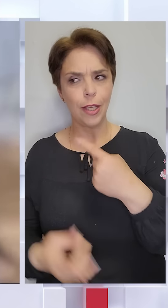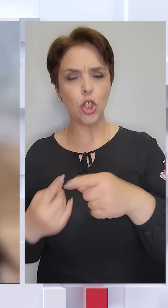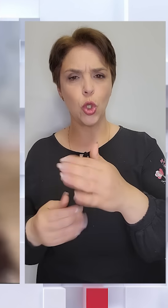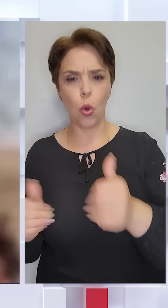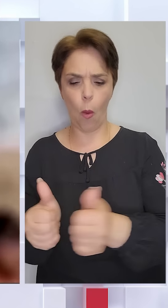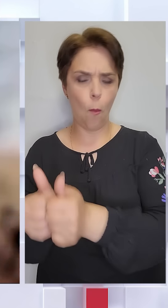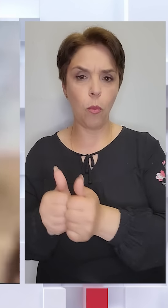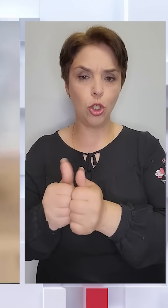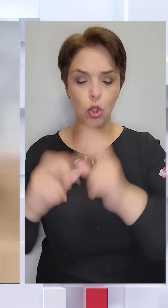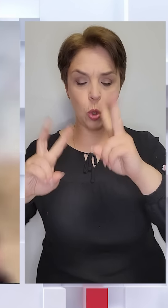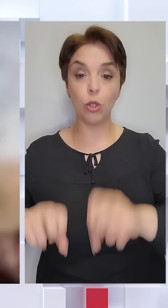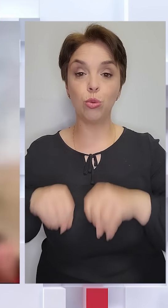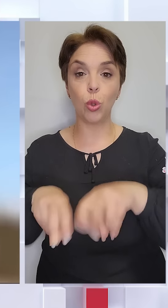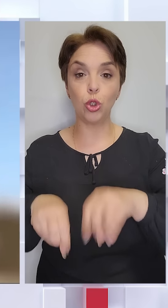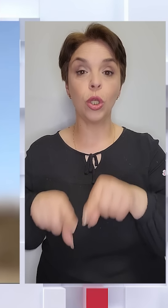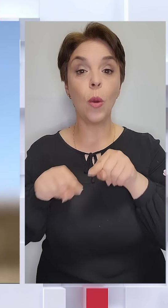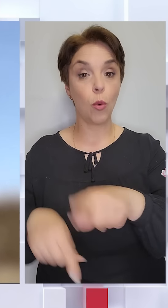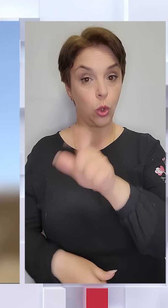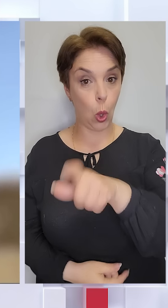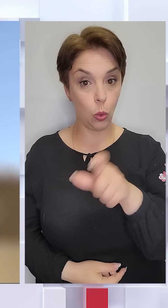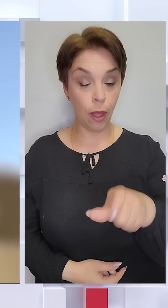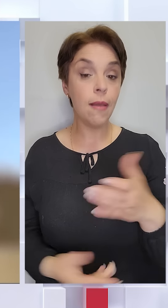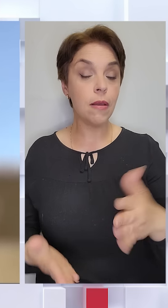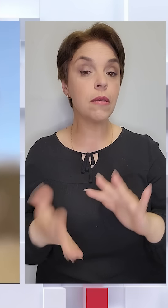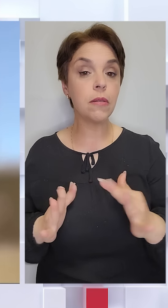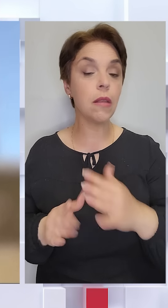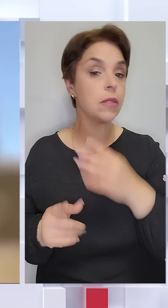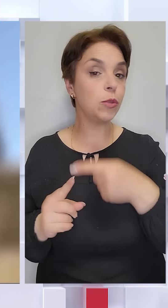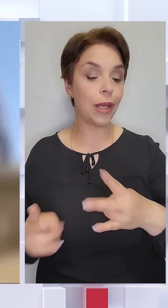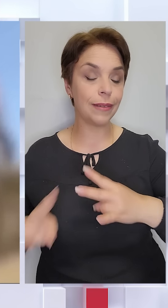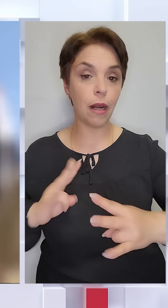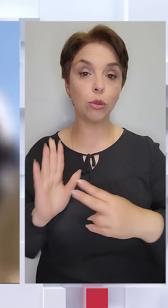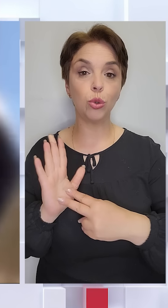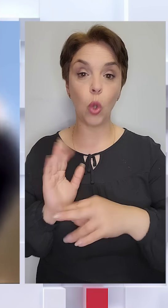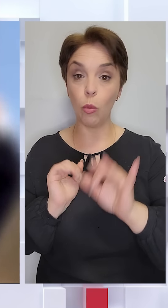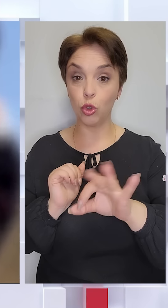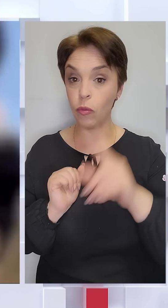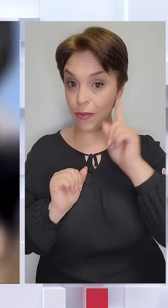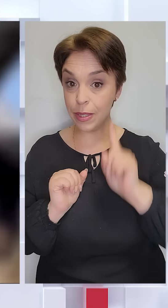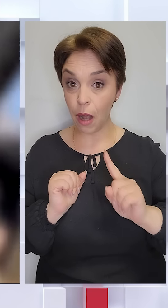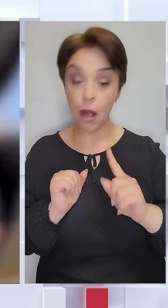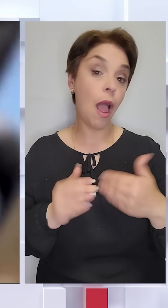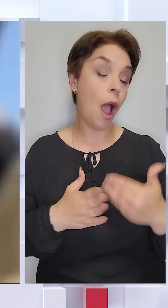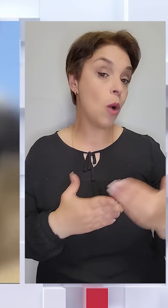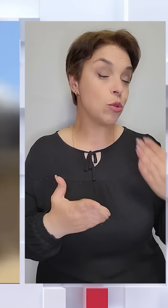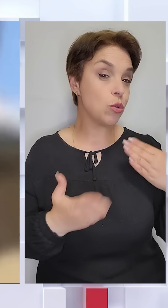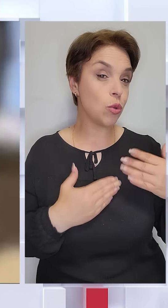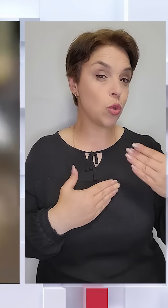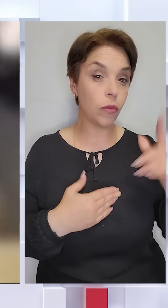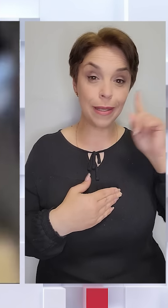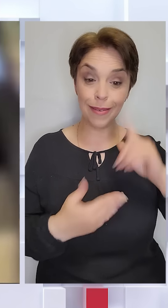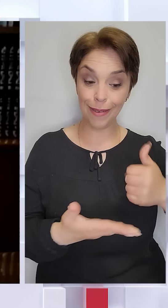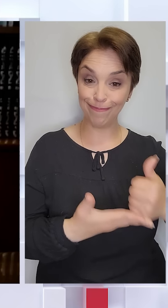поплічників розслідують злочини проти людяності, які сталися під час терактів 7 жовтня в Ізраїлі. А от стосовно Беніаміна